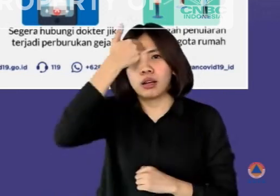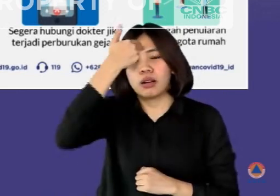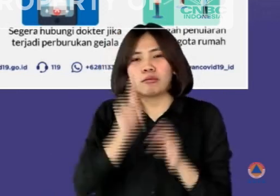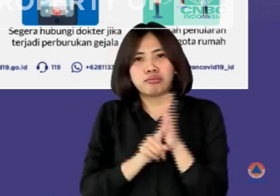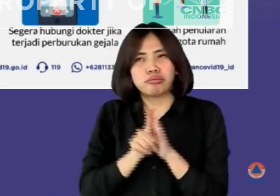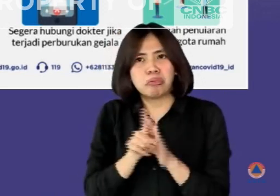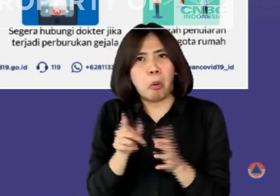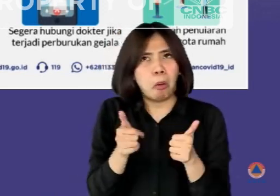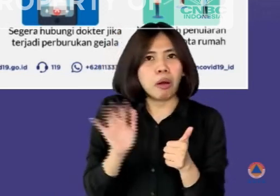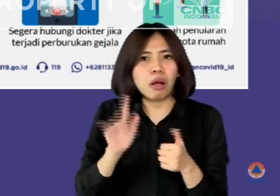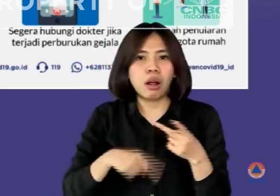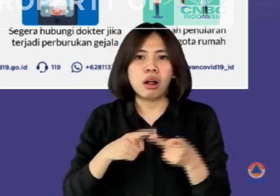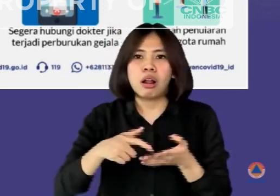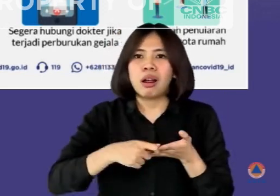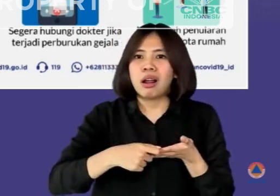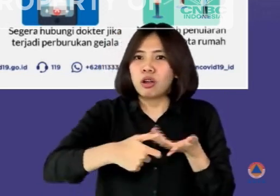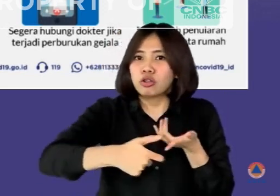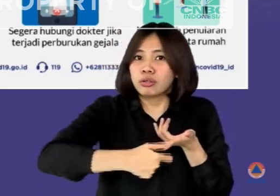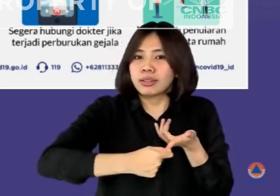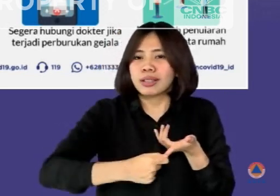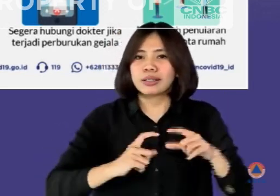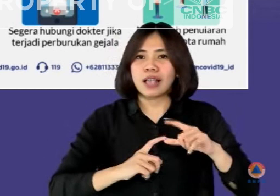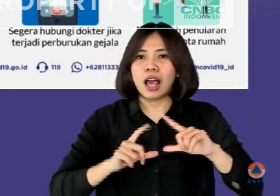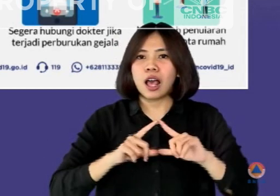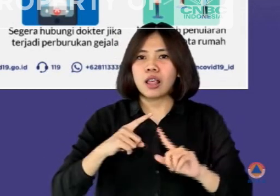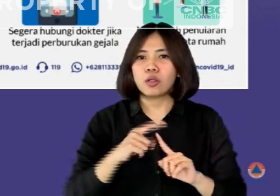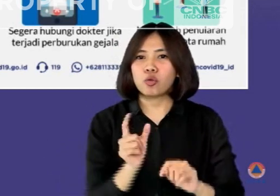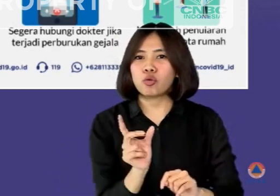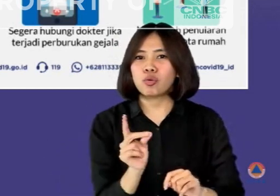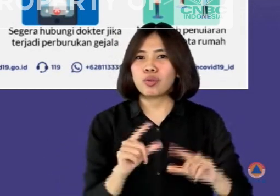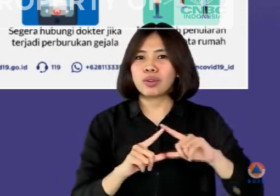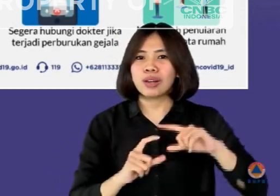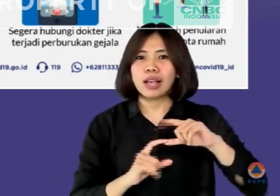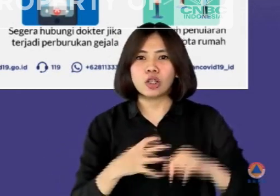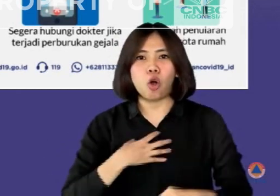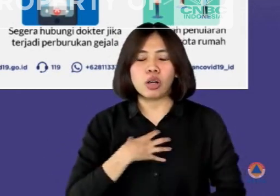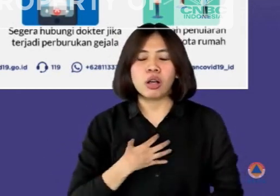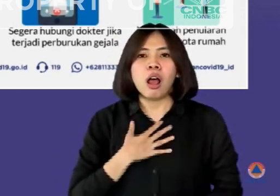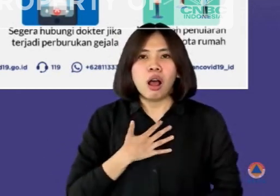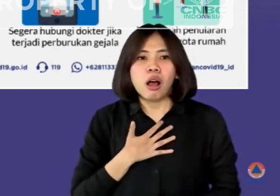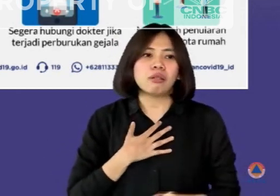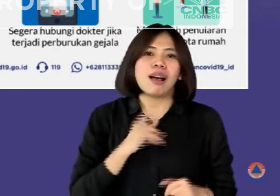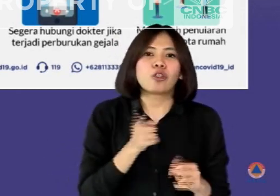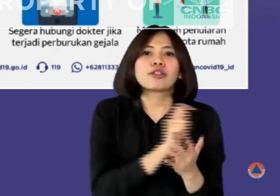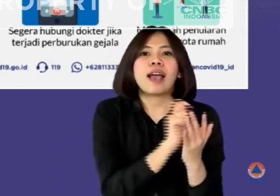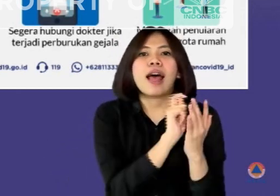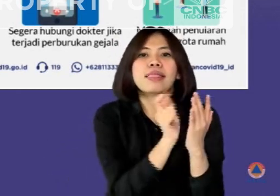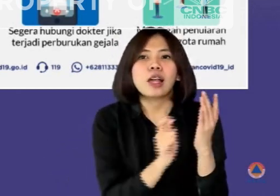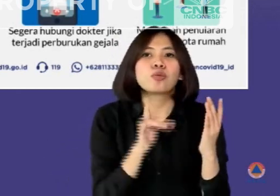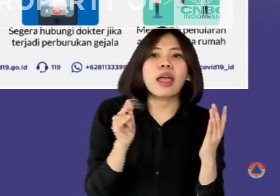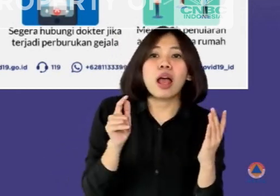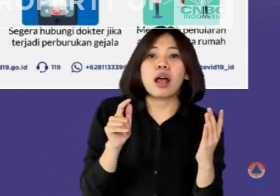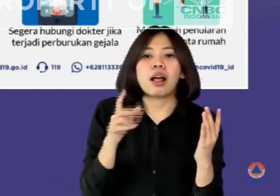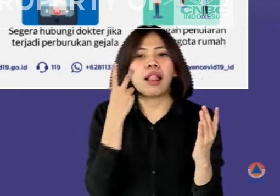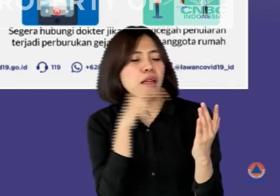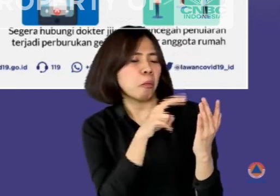laju nafas, maupun saturasi oksigen perharinya dengan alat kesehatan yang dimilikinya untuk memudahkan proses